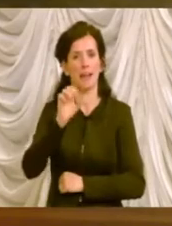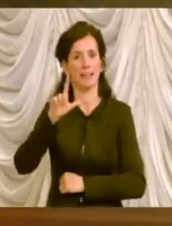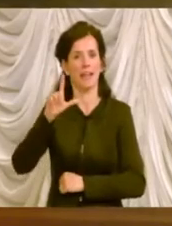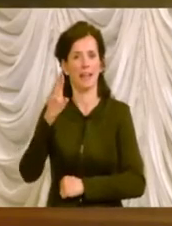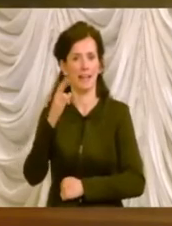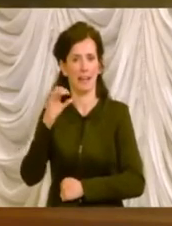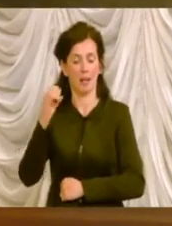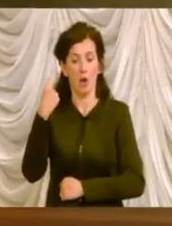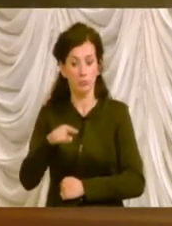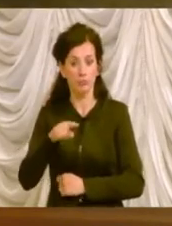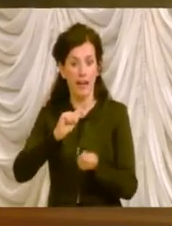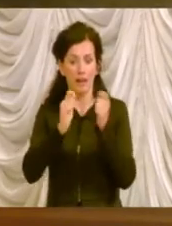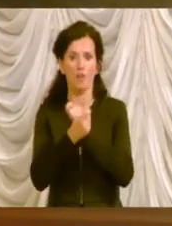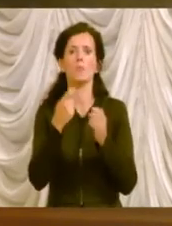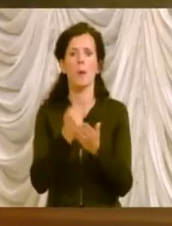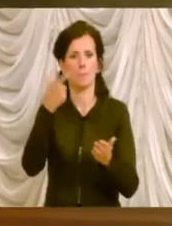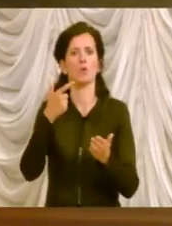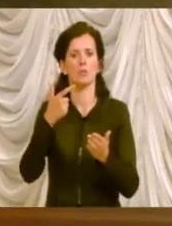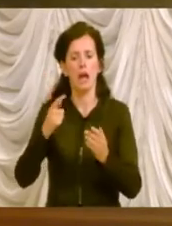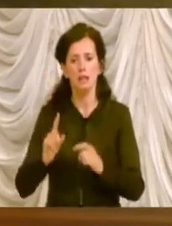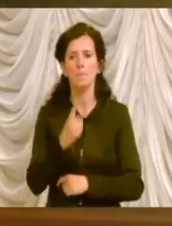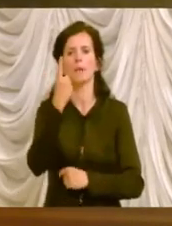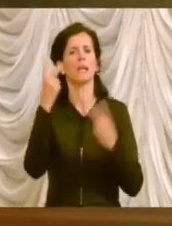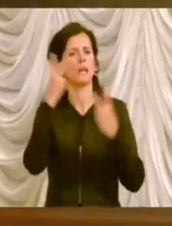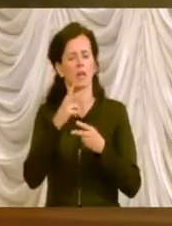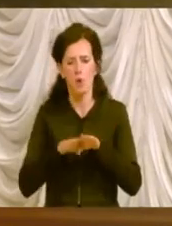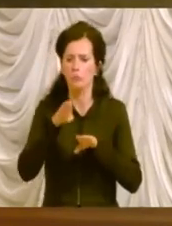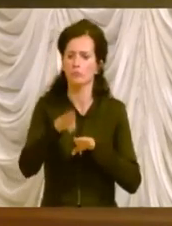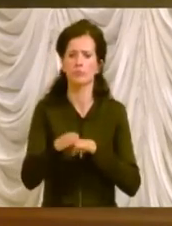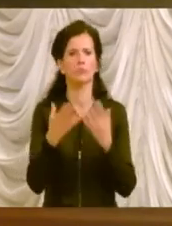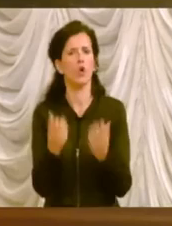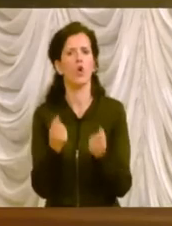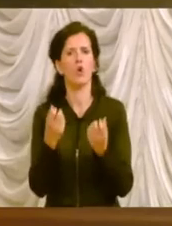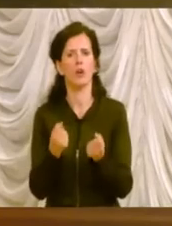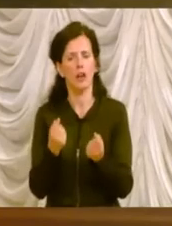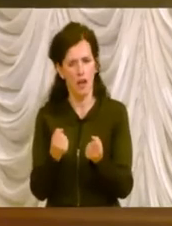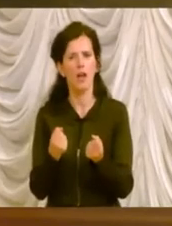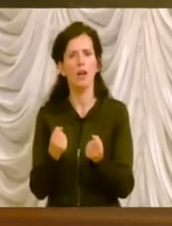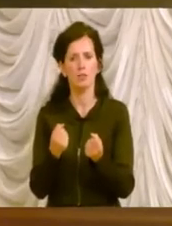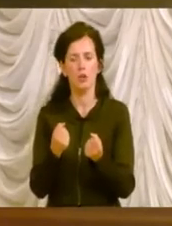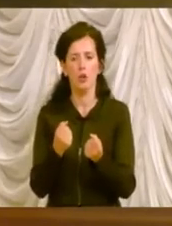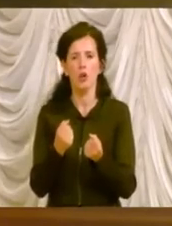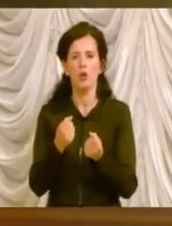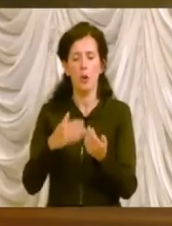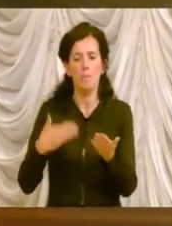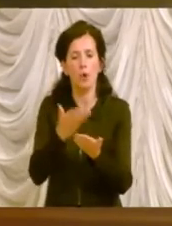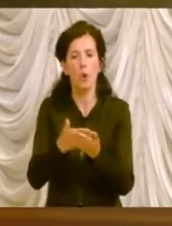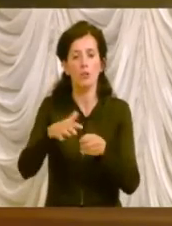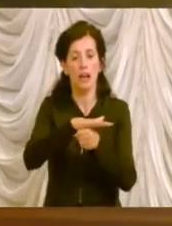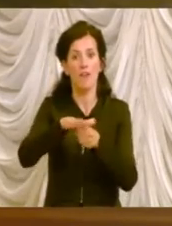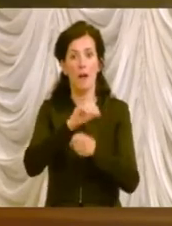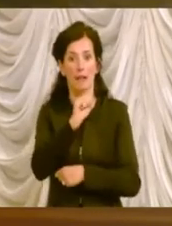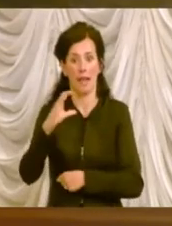importante che quindi sarà il primo passo concreto di realizzazione di tutta la proposta integrata del Family Act